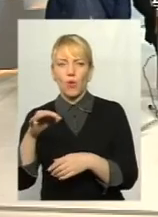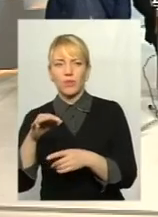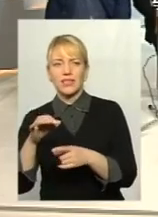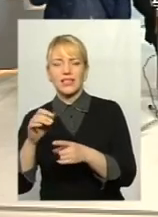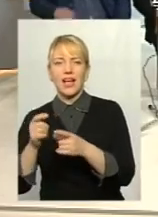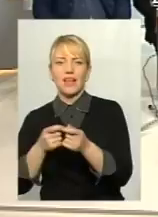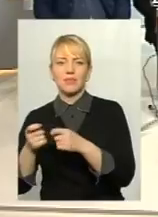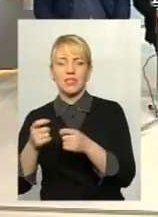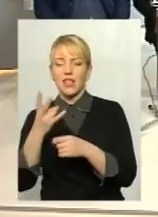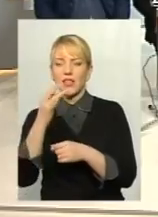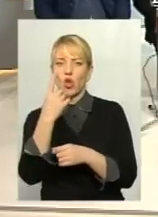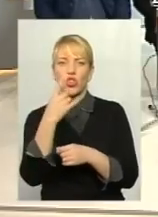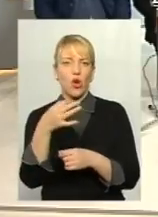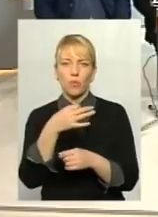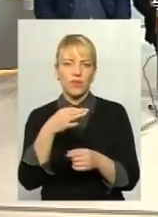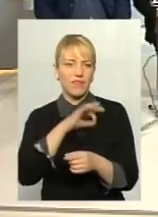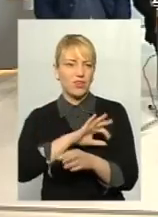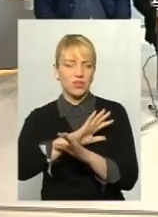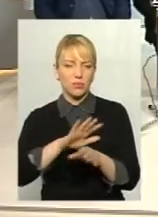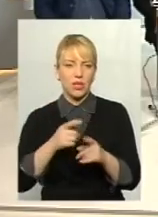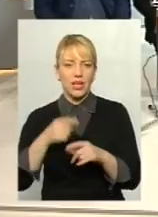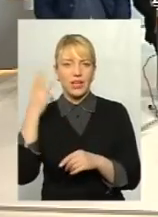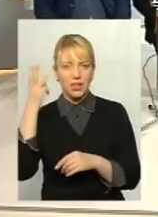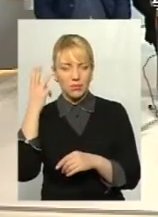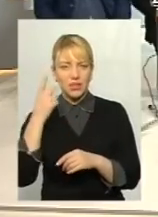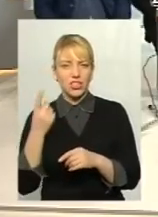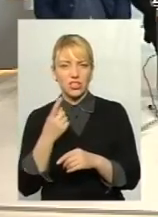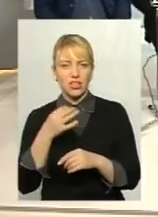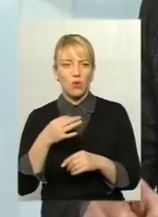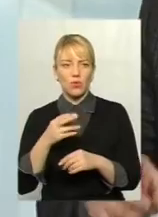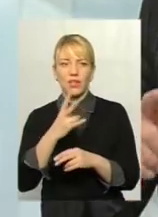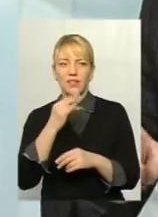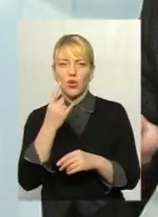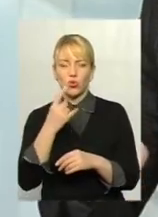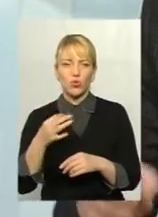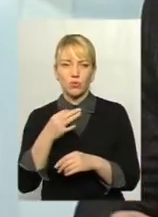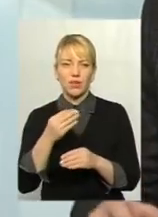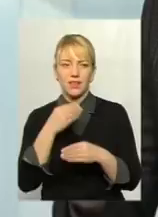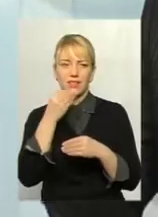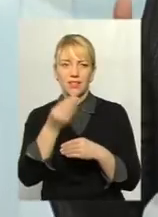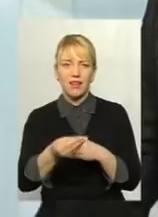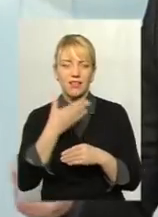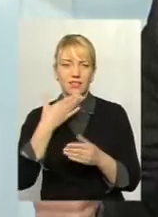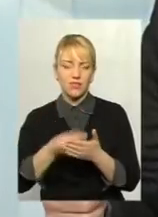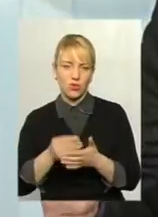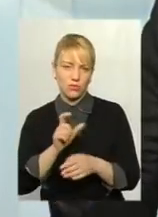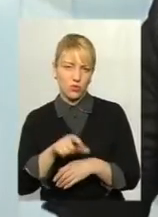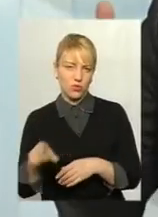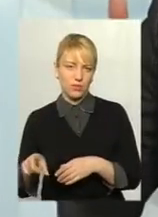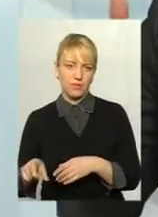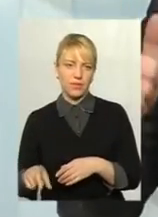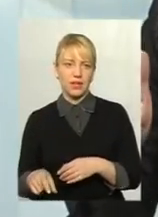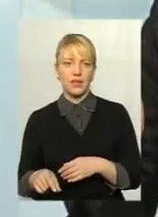була використана. І Хмельнична, можливо, чи не єдина область в Україні, яка ні копійки не дала своїм людям. І ще одне відношення